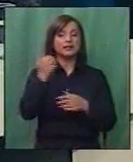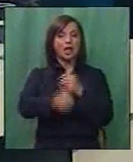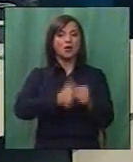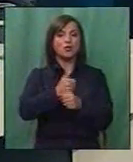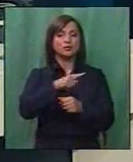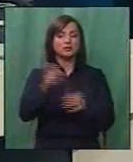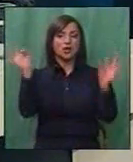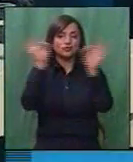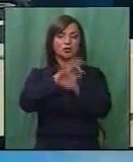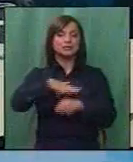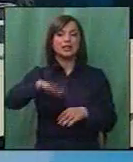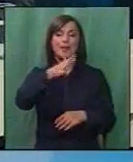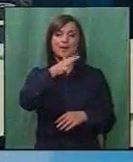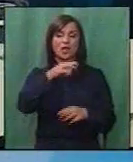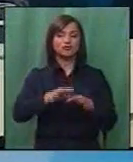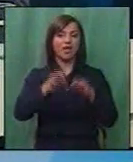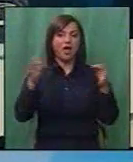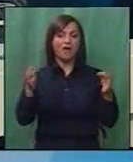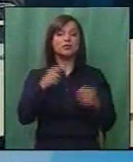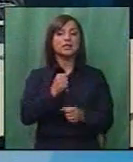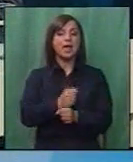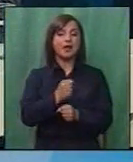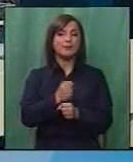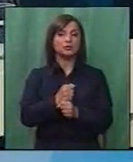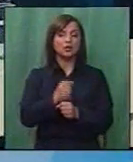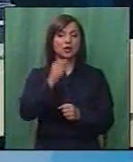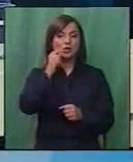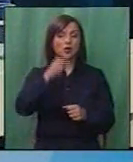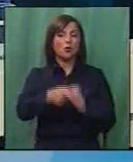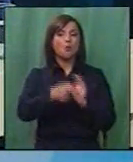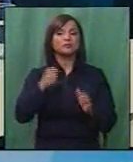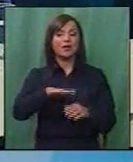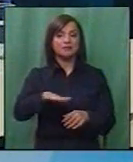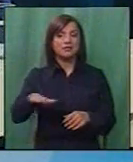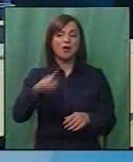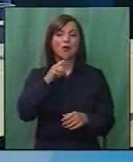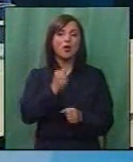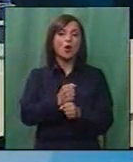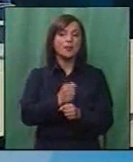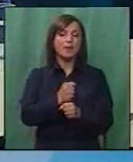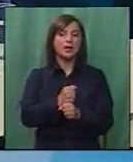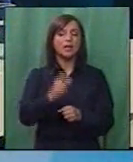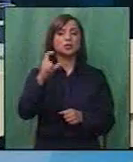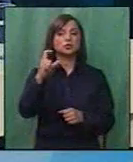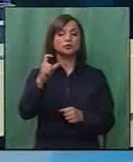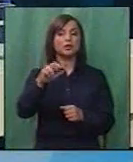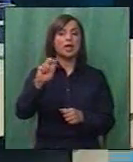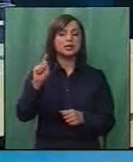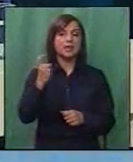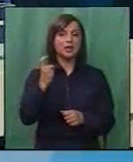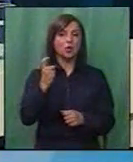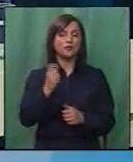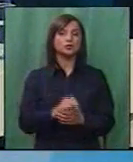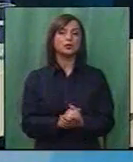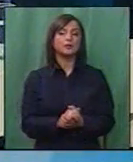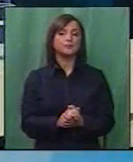потресе целата македонска јавност, се работи за чедоморство, кое го изврши Сузана Джановик,